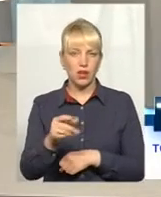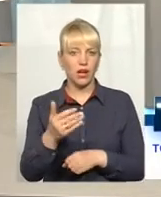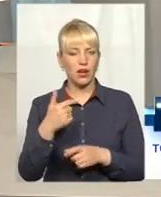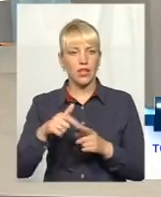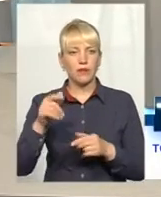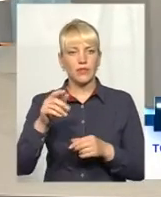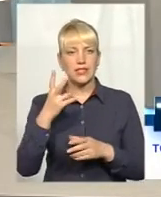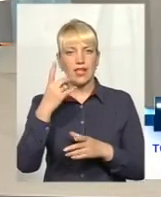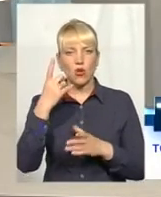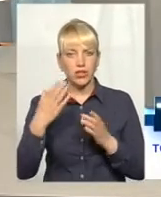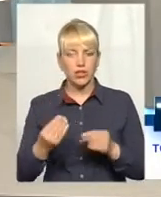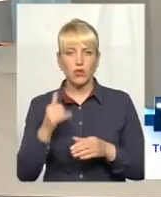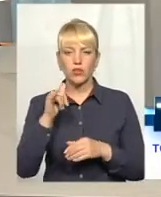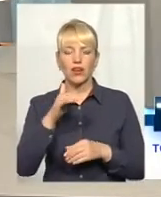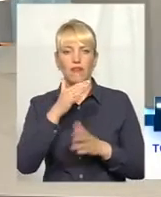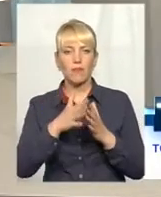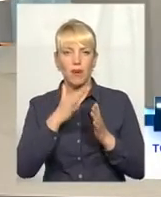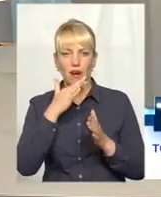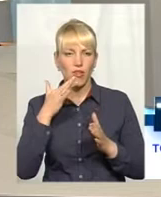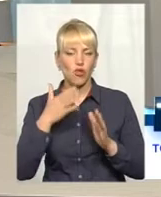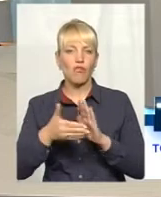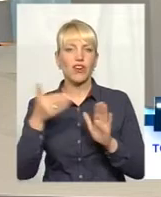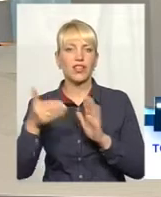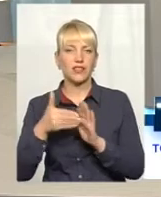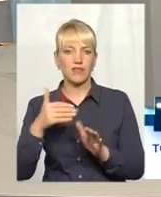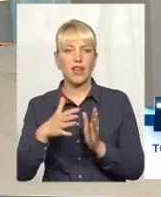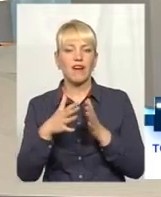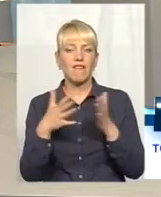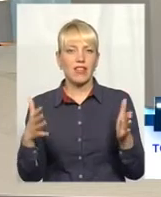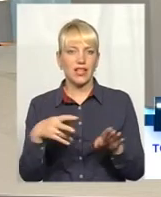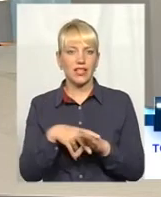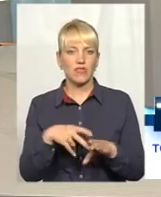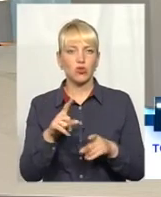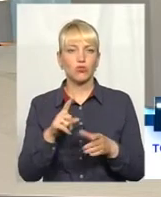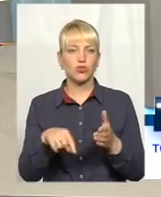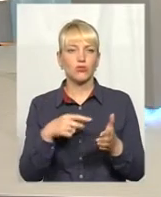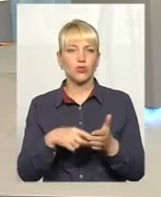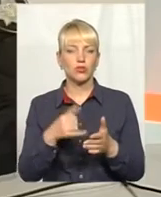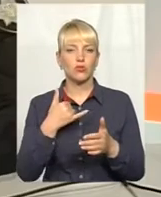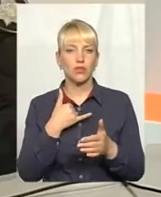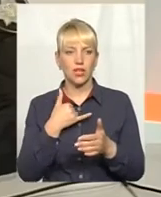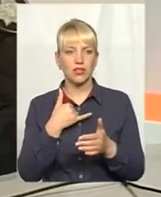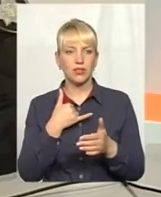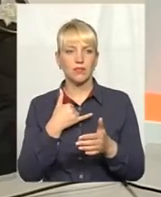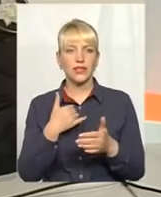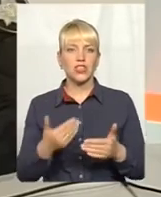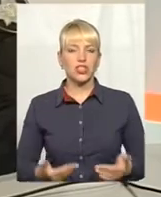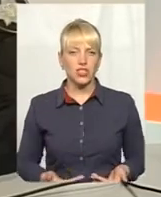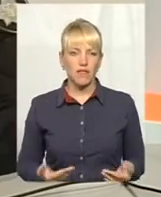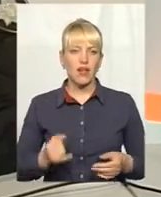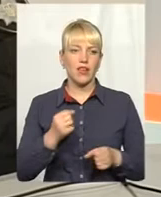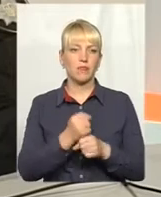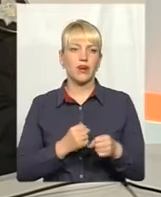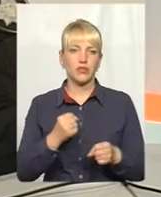день досить багато викликів, велике навантаження, тому що місто в нас, як ви бачите, живе, працює,